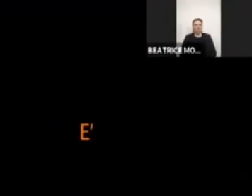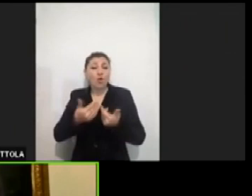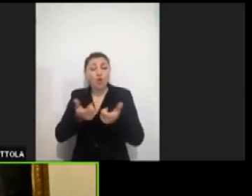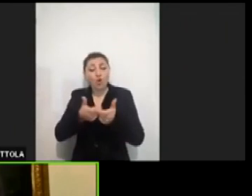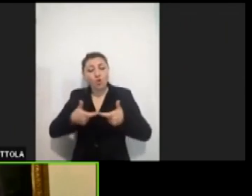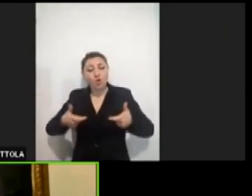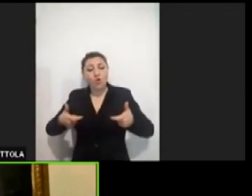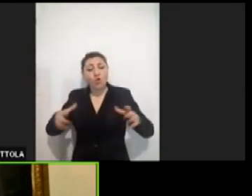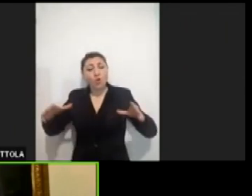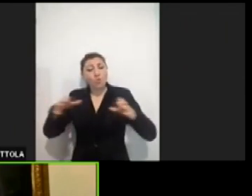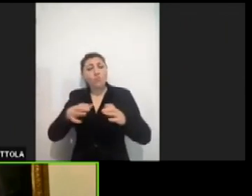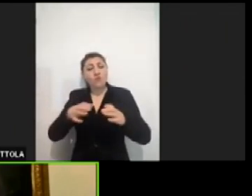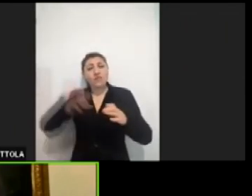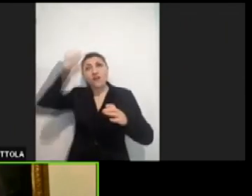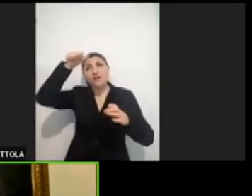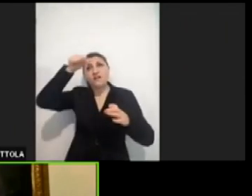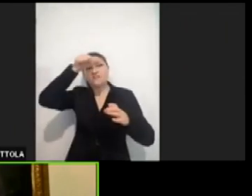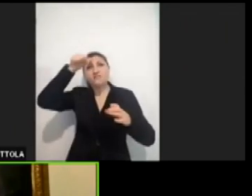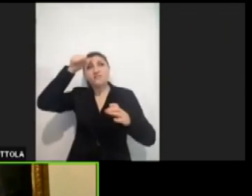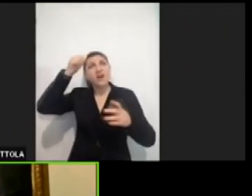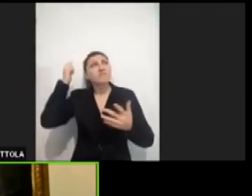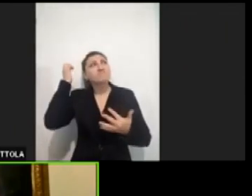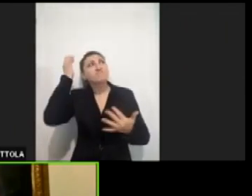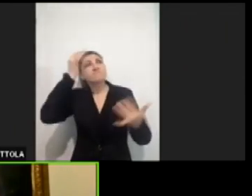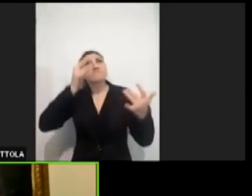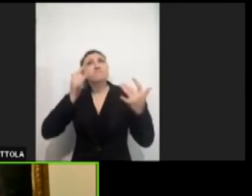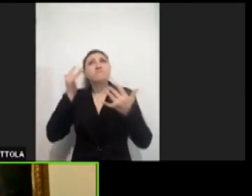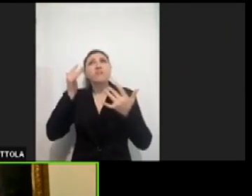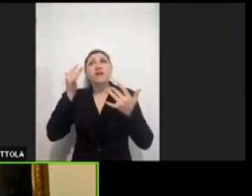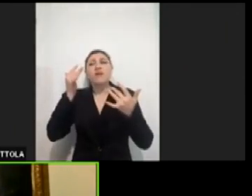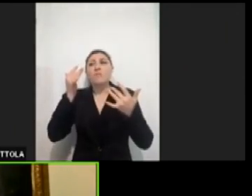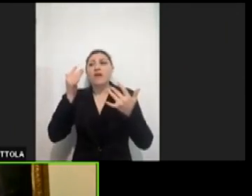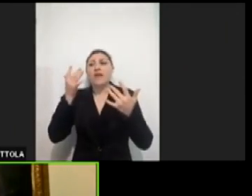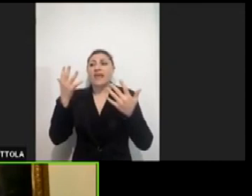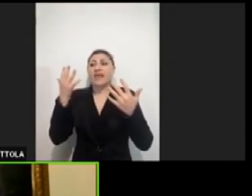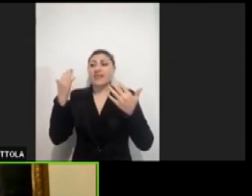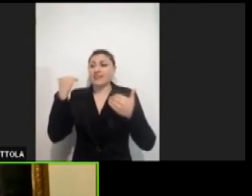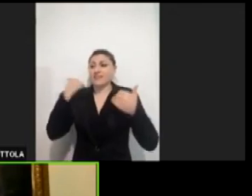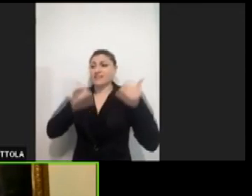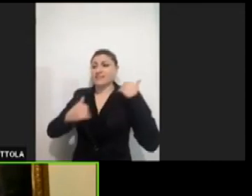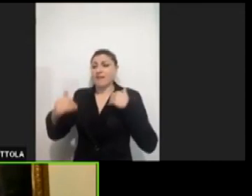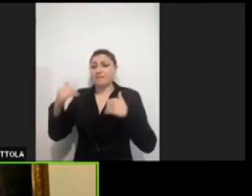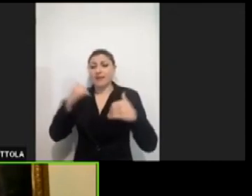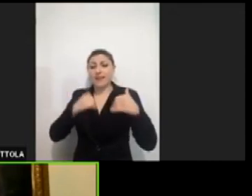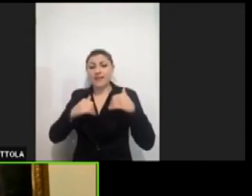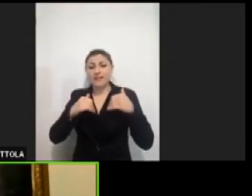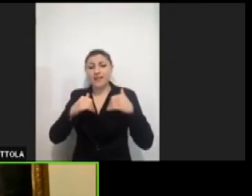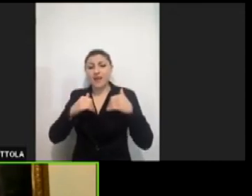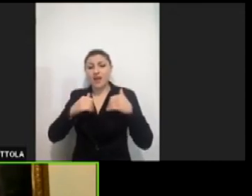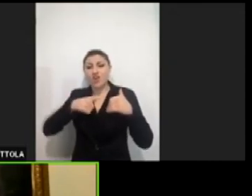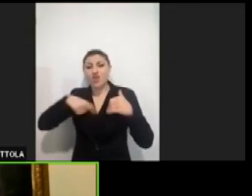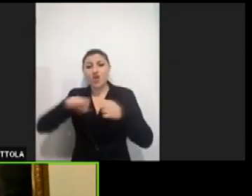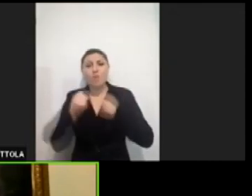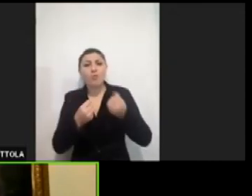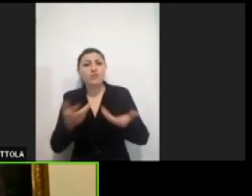interroga sul suo rapporto con la disabilità perché obbedisce al Signore, pone